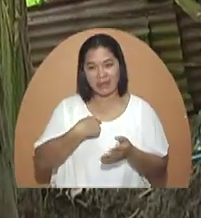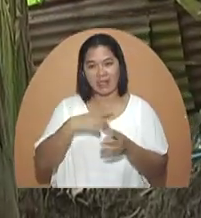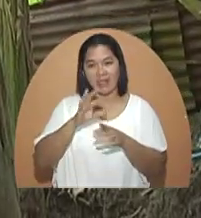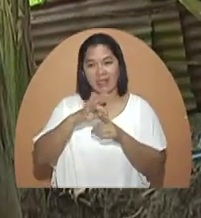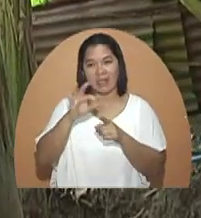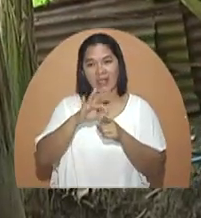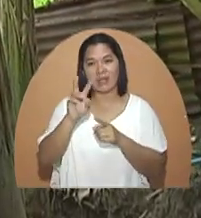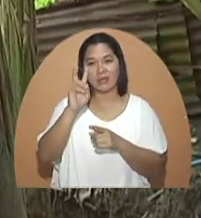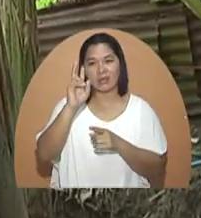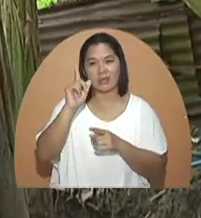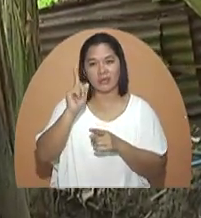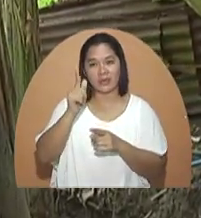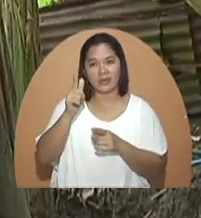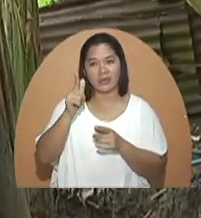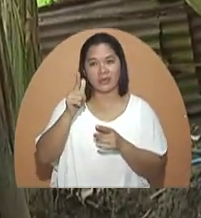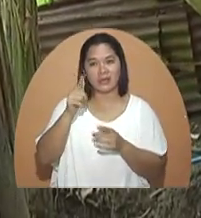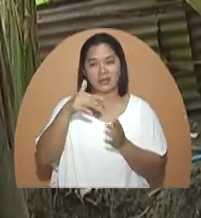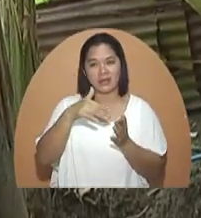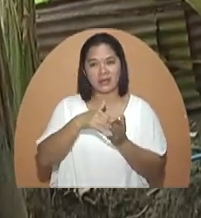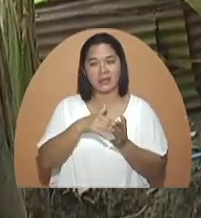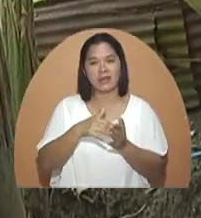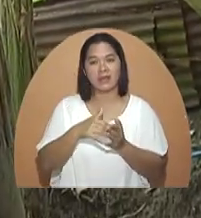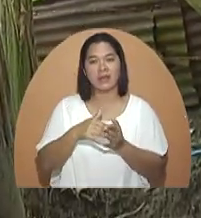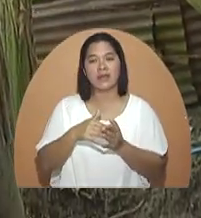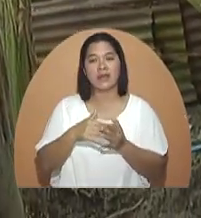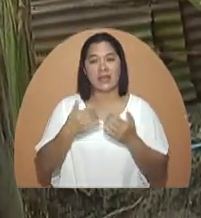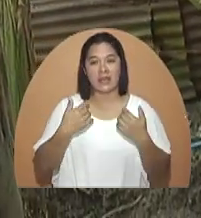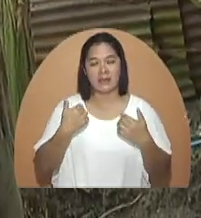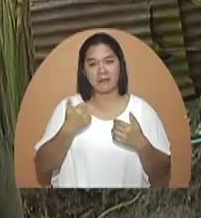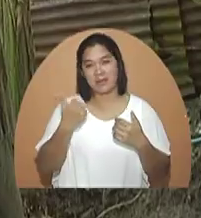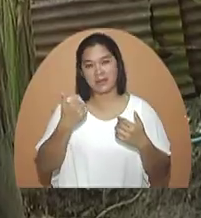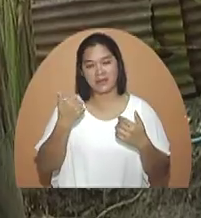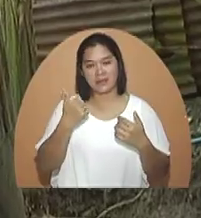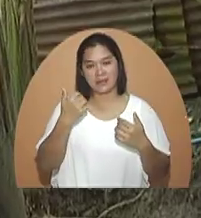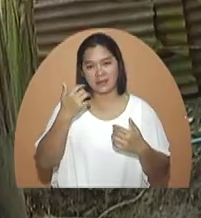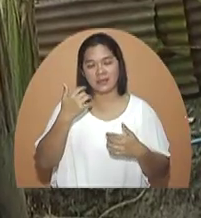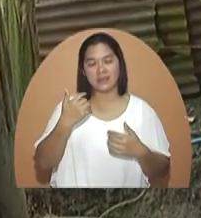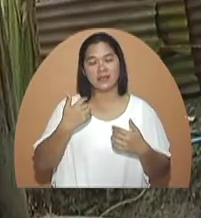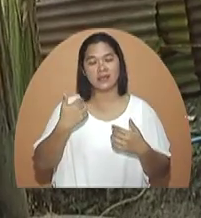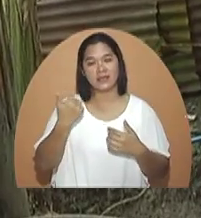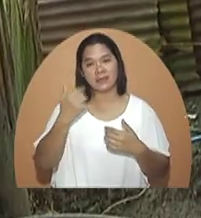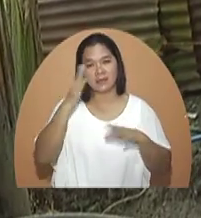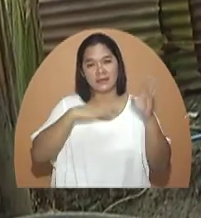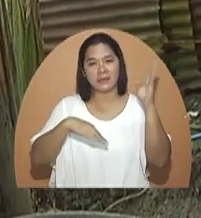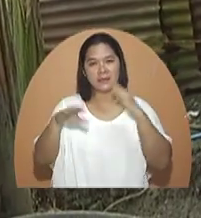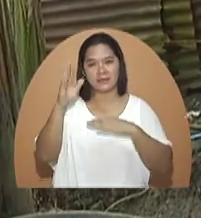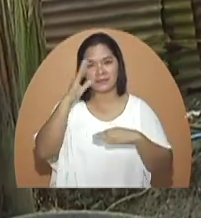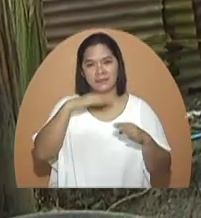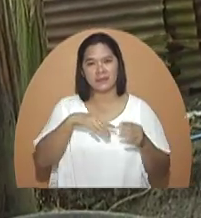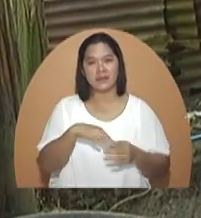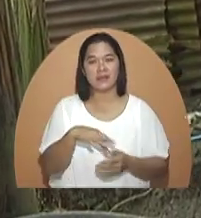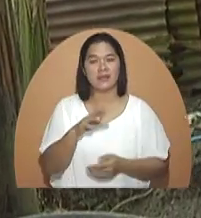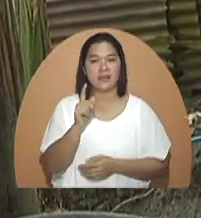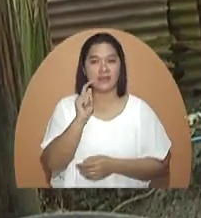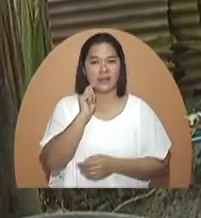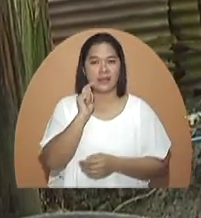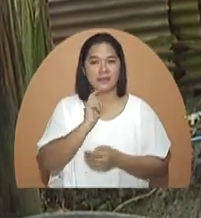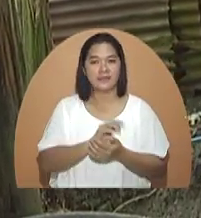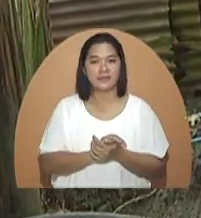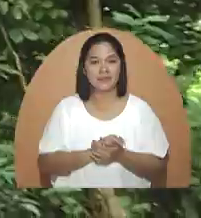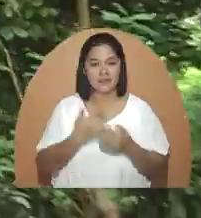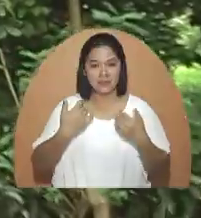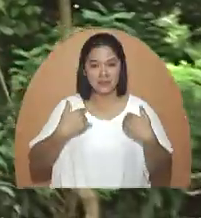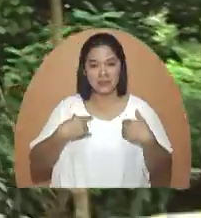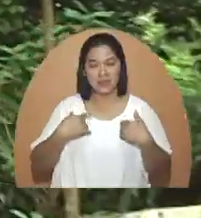down payment na 120,000. Bukod sa kanyang karamdaman, may isa pang iniindas si nanay Thelma.